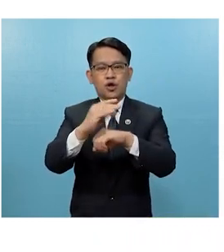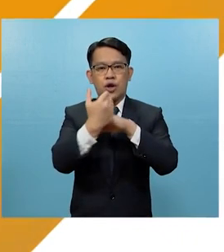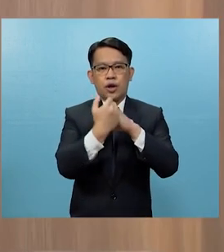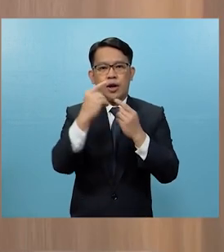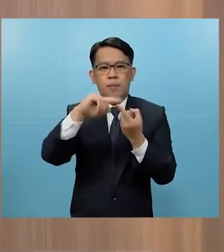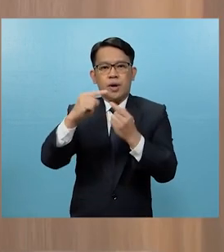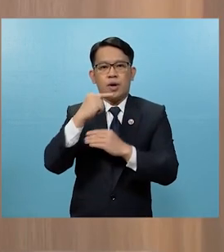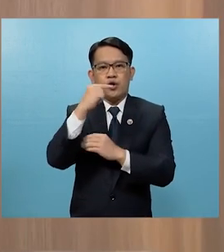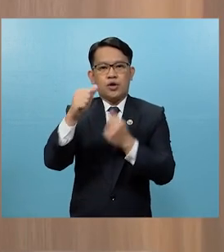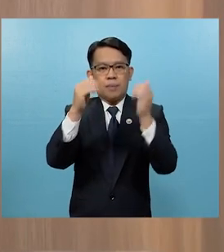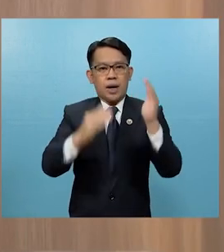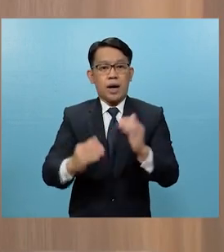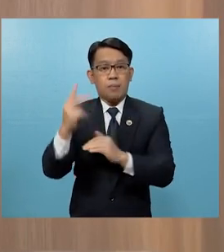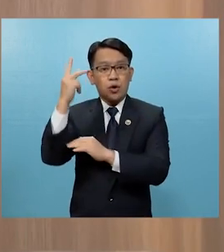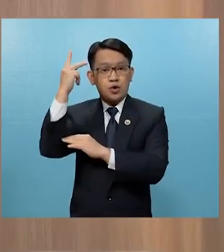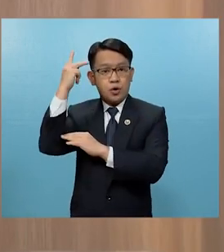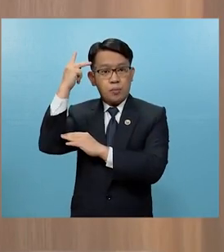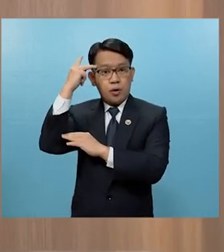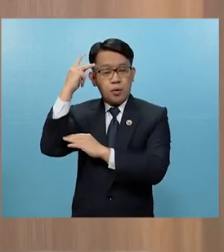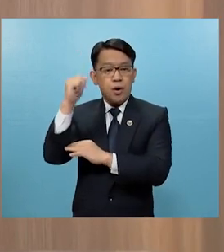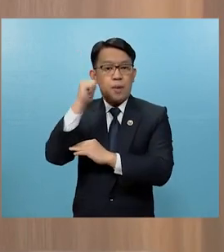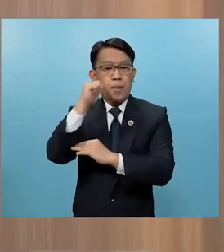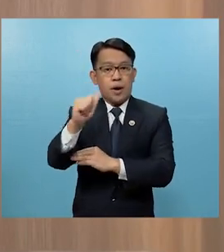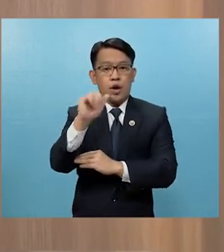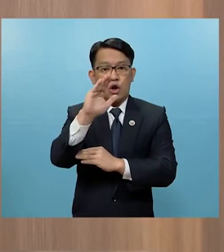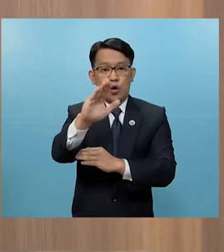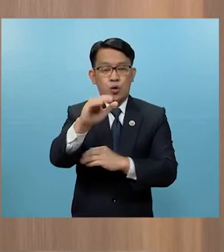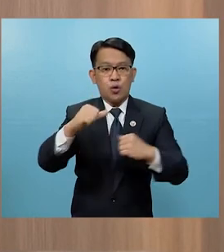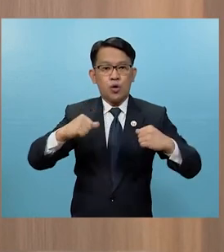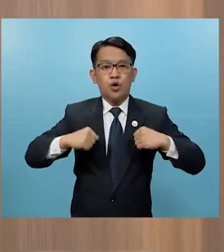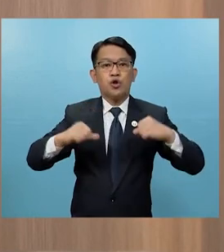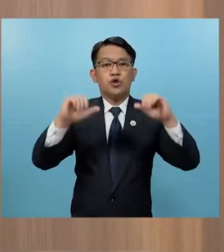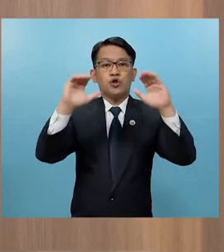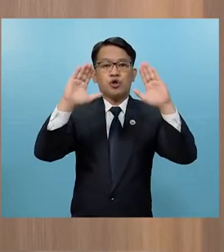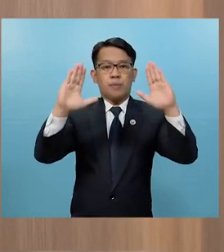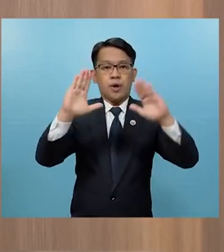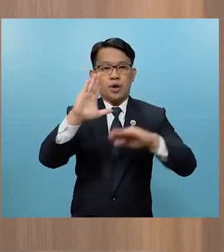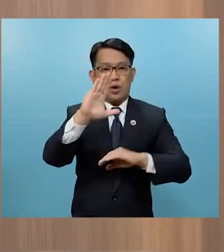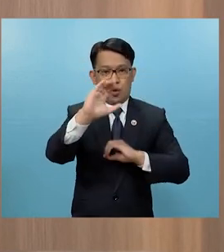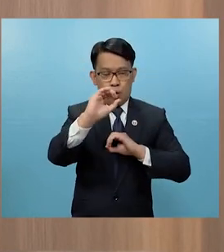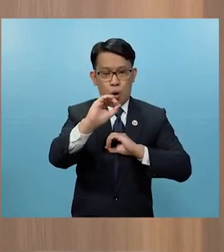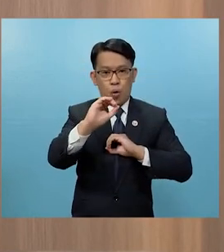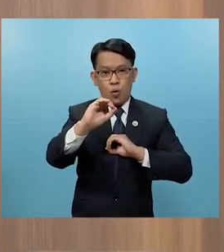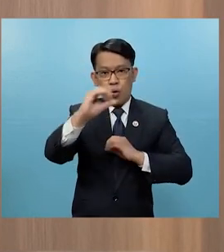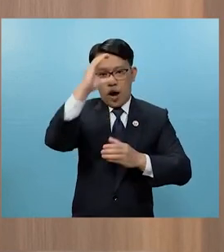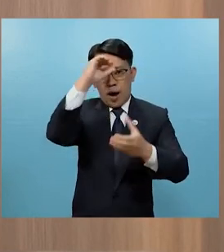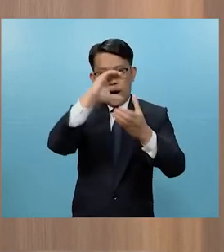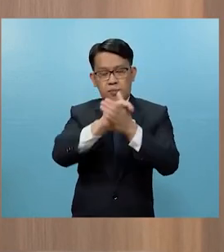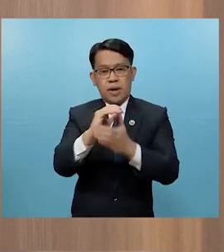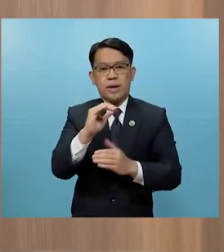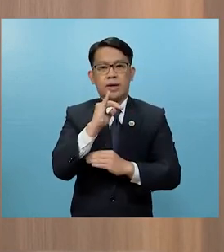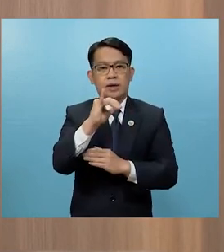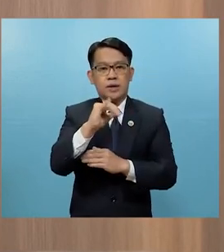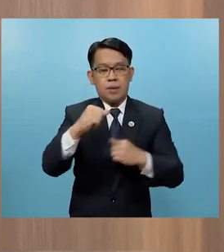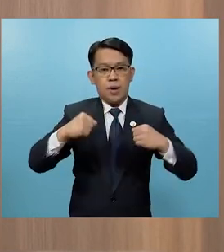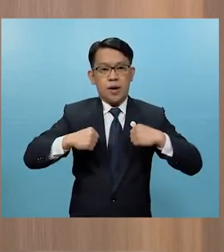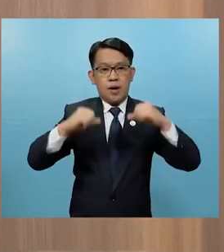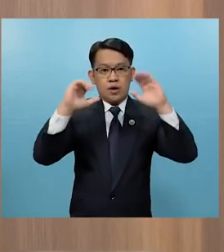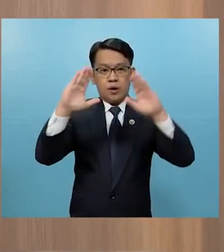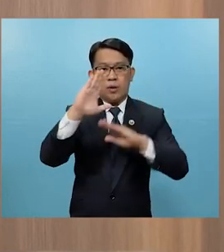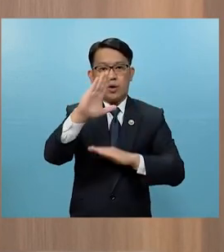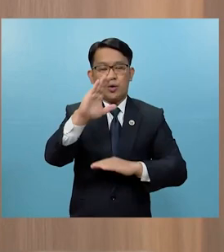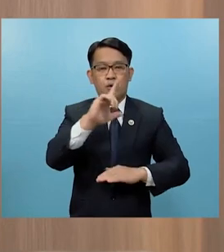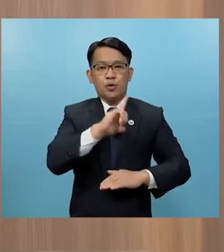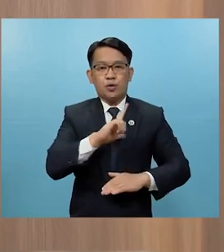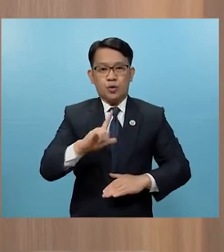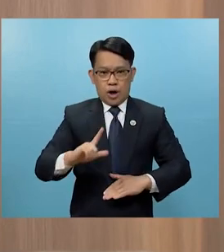kaibigan ang sabi ni Apostol Pablo Mga babae Pasakop kayo sa inyo-inyong asawa tulad ng pagpapasakop ninyo